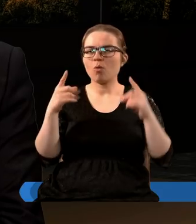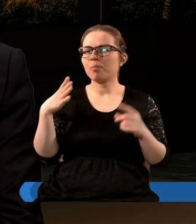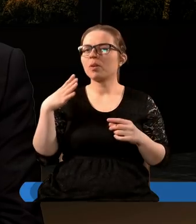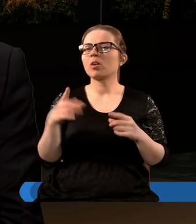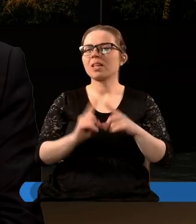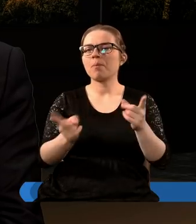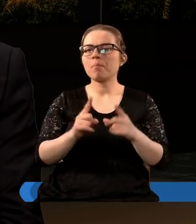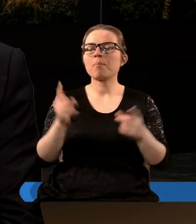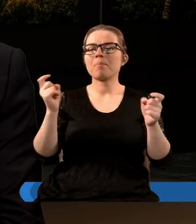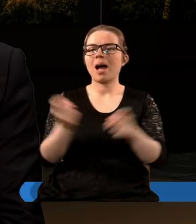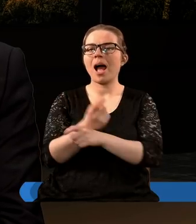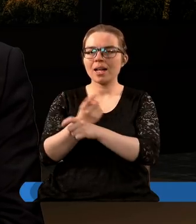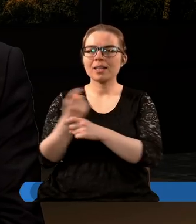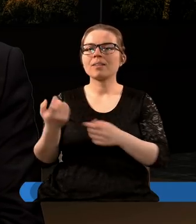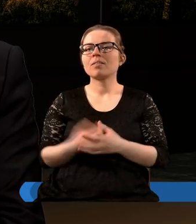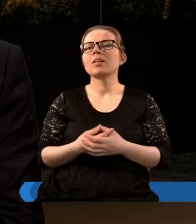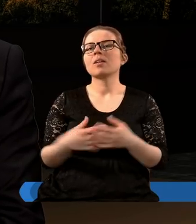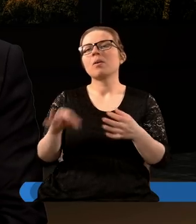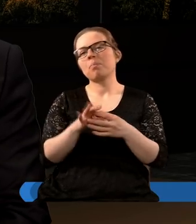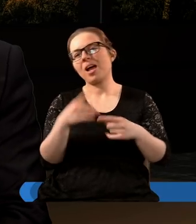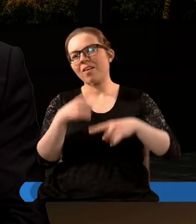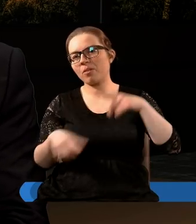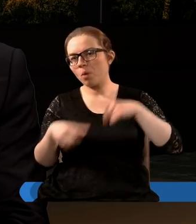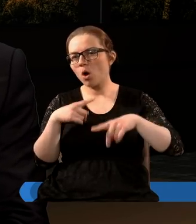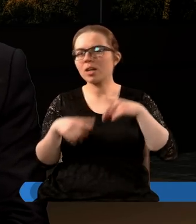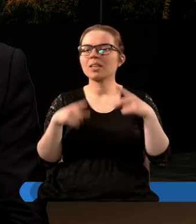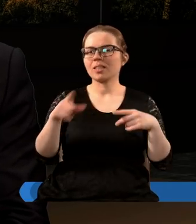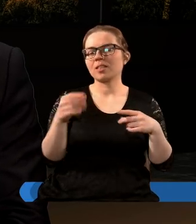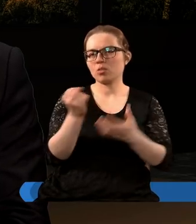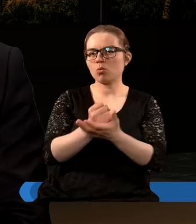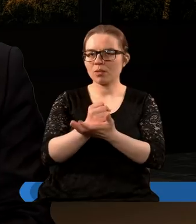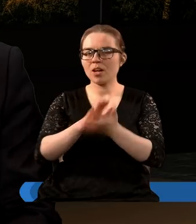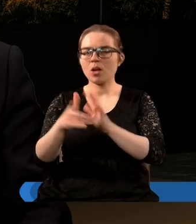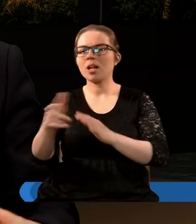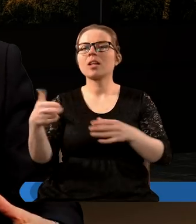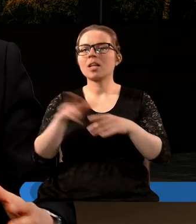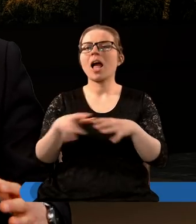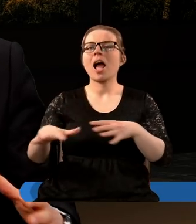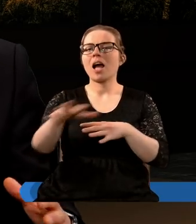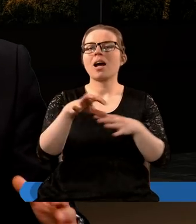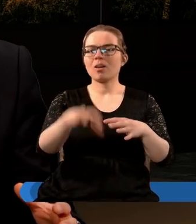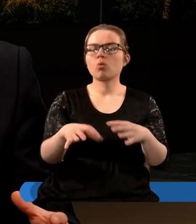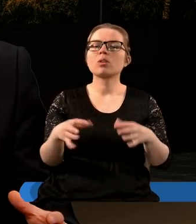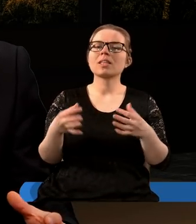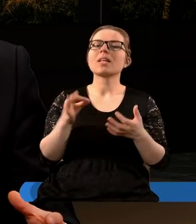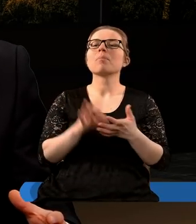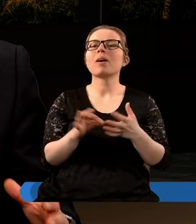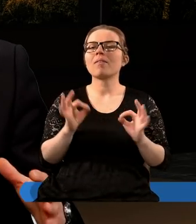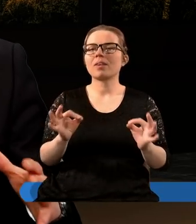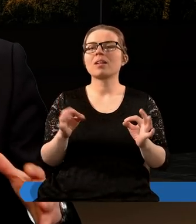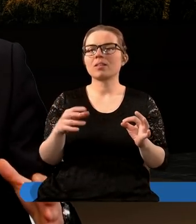symbolem państw pewnych politycznych układów które powstały na gruncie dawnego